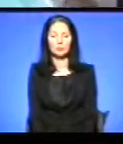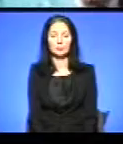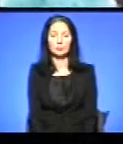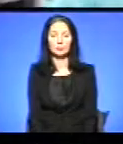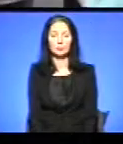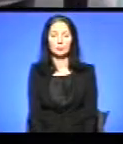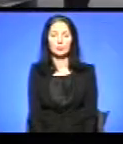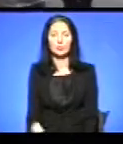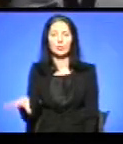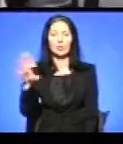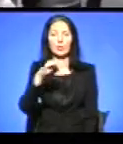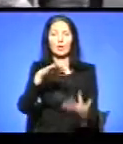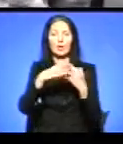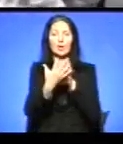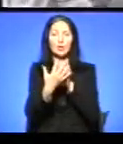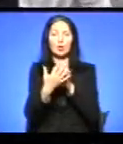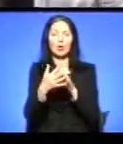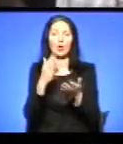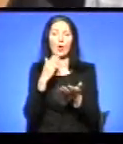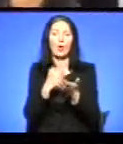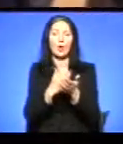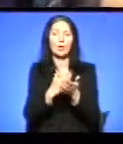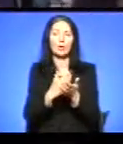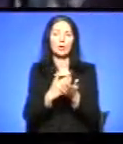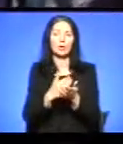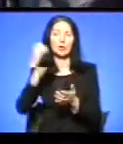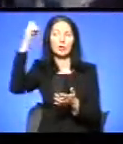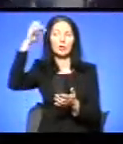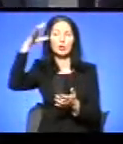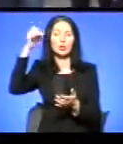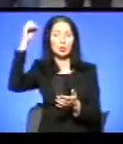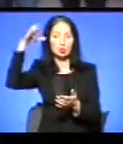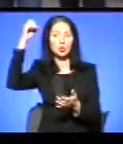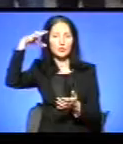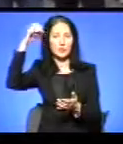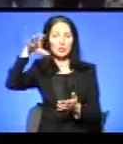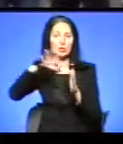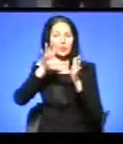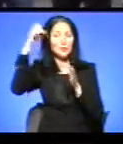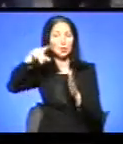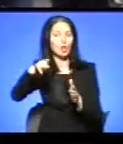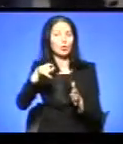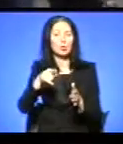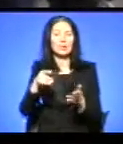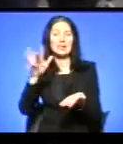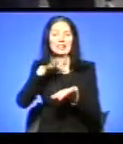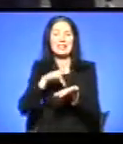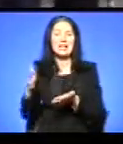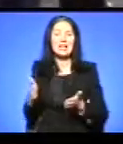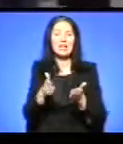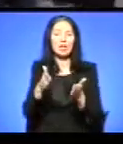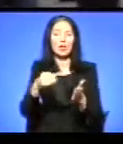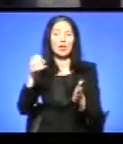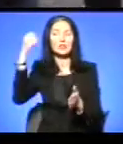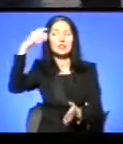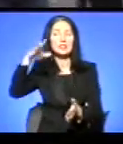Ціле село має хоч пару слупів світла, тут взагалі світла немає. Центральна траса, ну я не доганяю таке. І